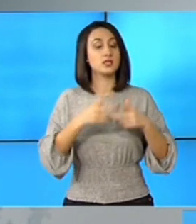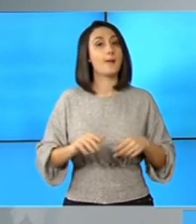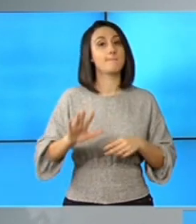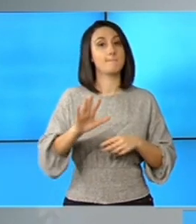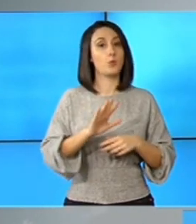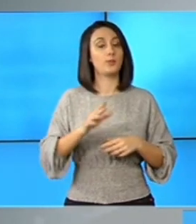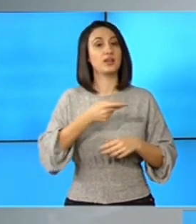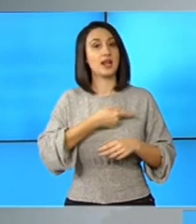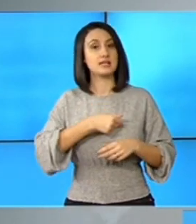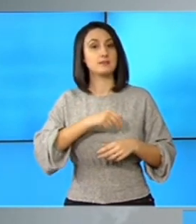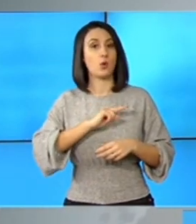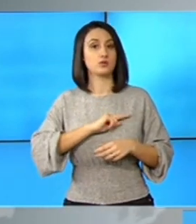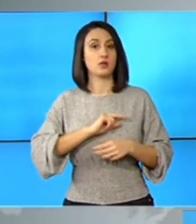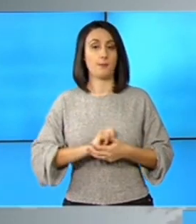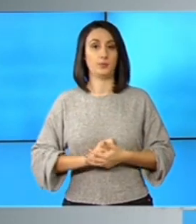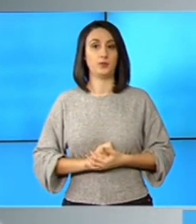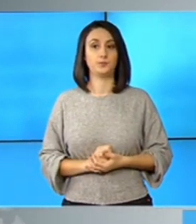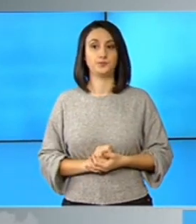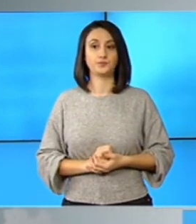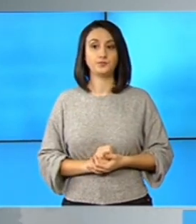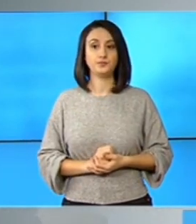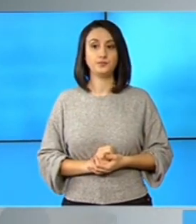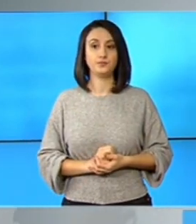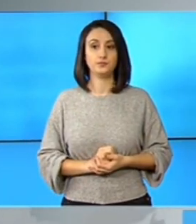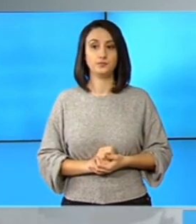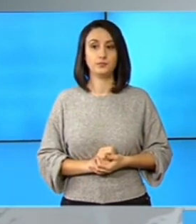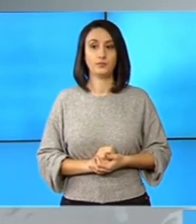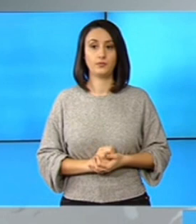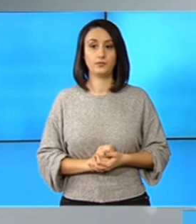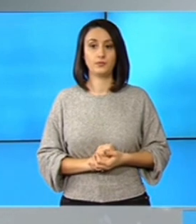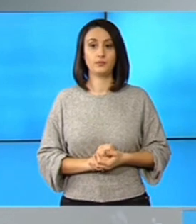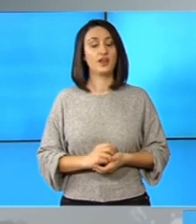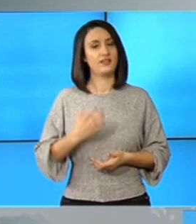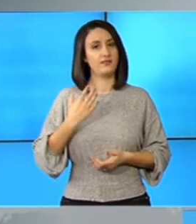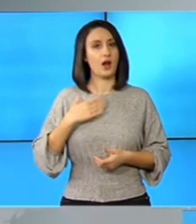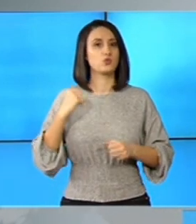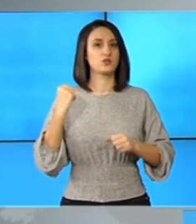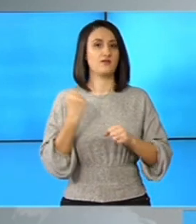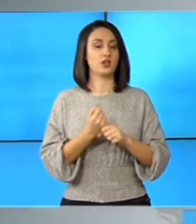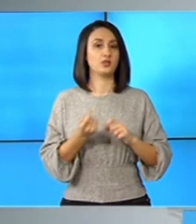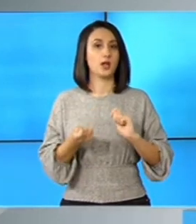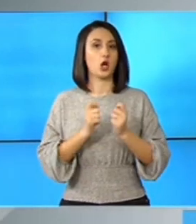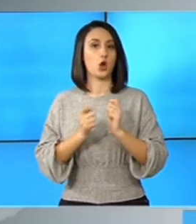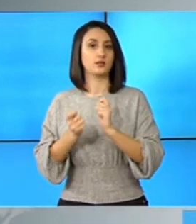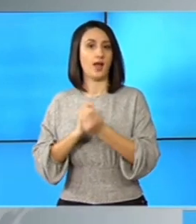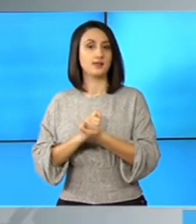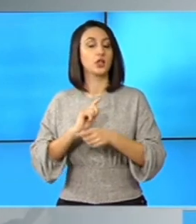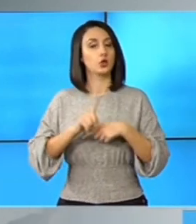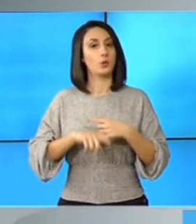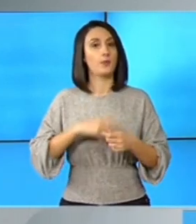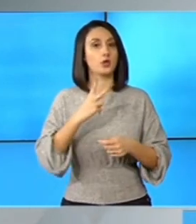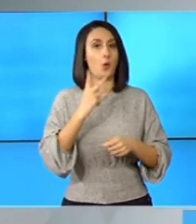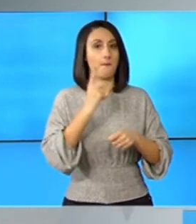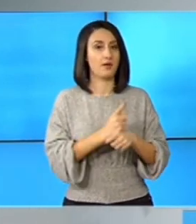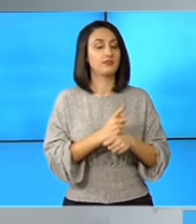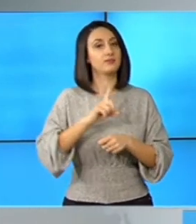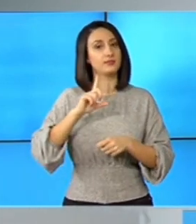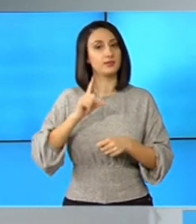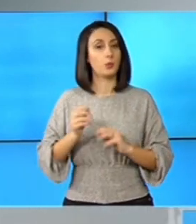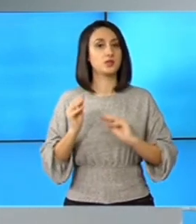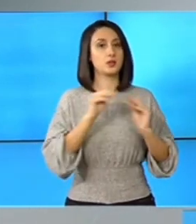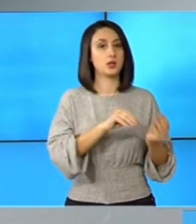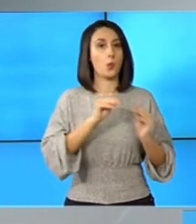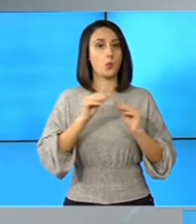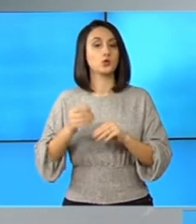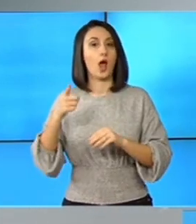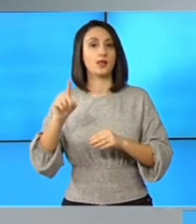publică responsabilă. Mai mult, aș dori să facem și rotație. După două mandate, trebuie să te muți în